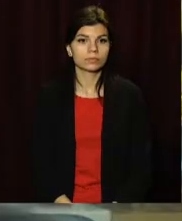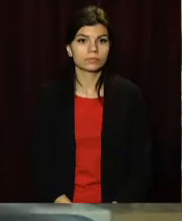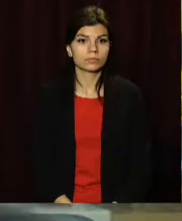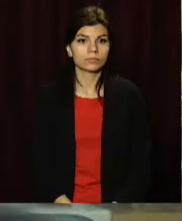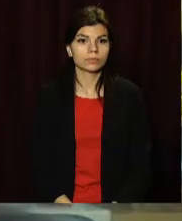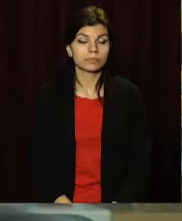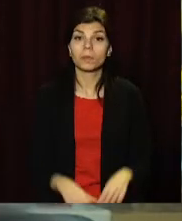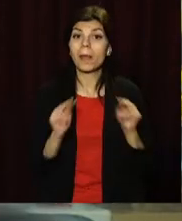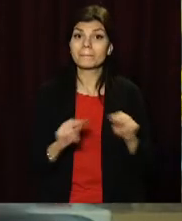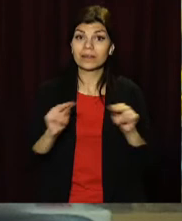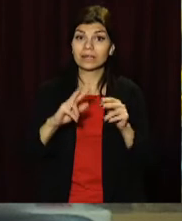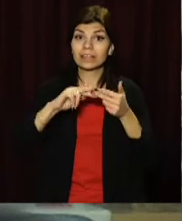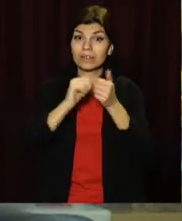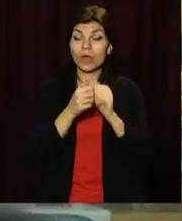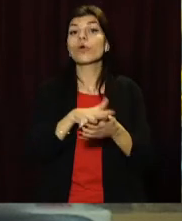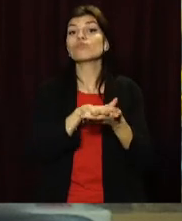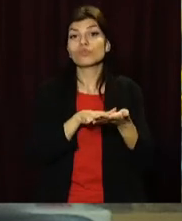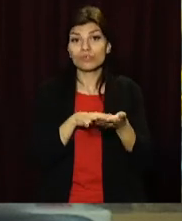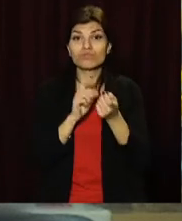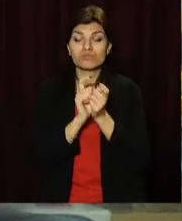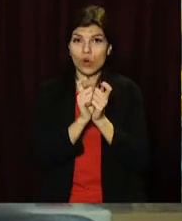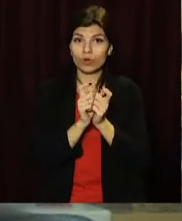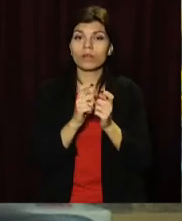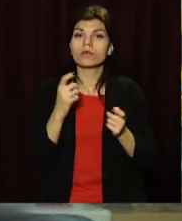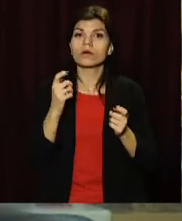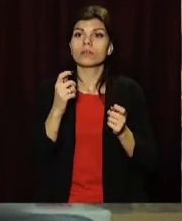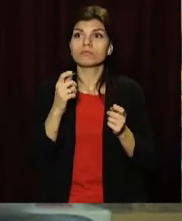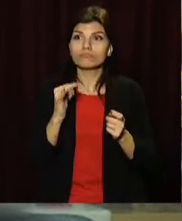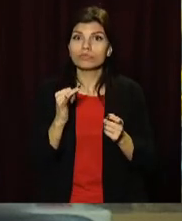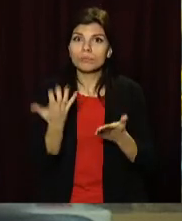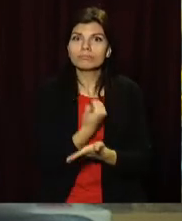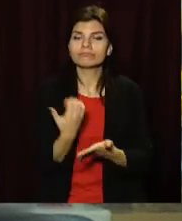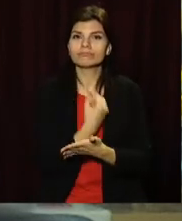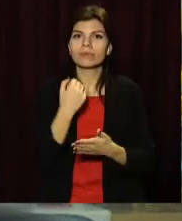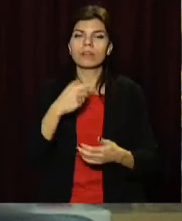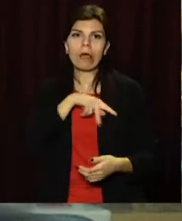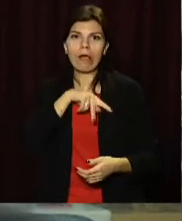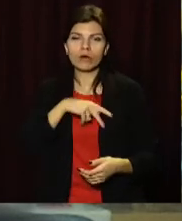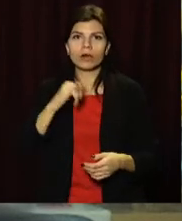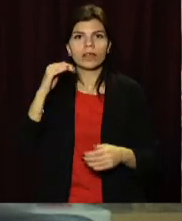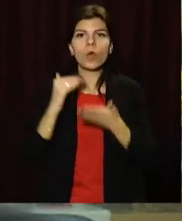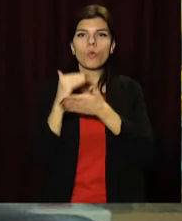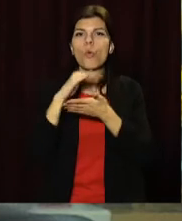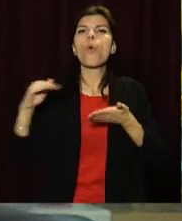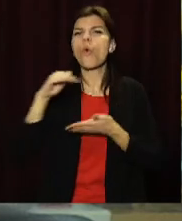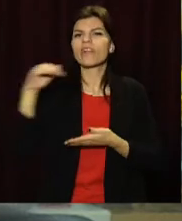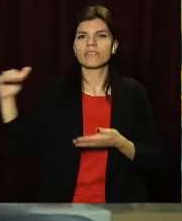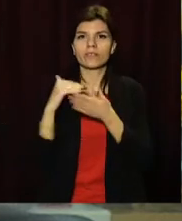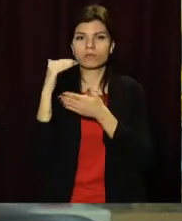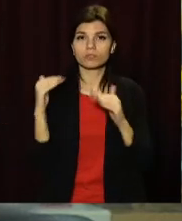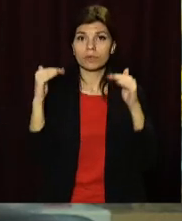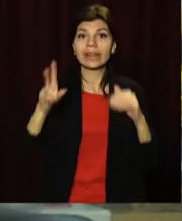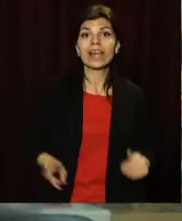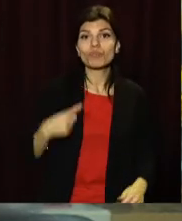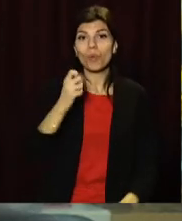Педагоги Кам'янського продовжують виборювати престижні нагороди та підвищувати рівень місцевої освіти. Так, директорка гімназії